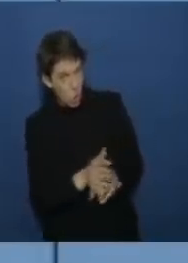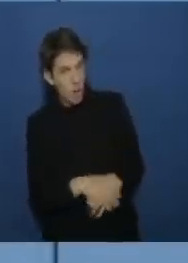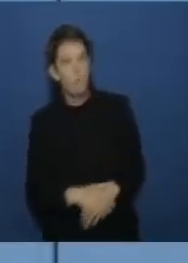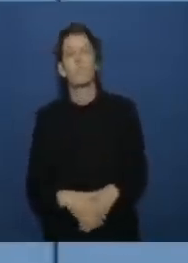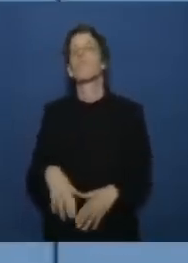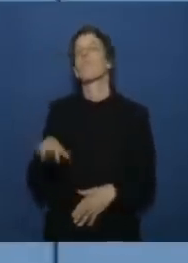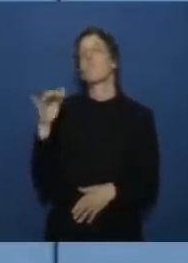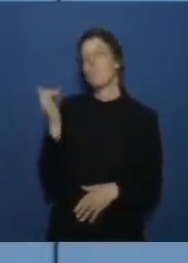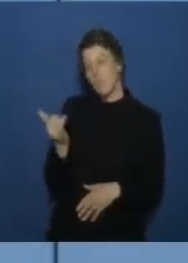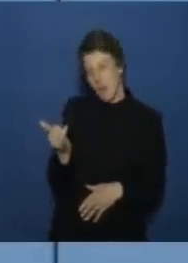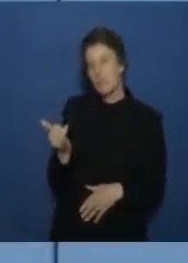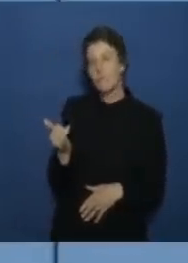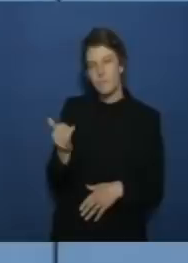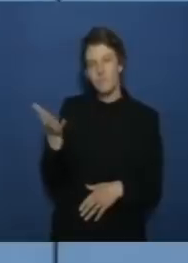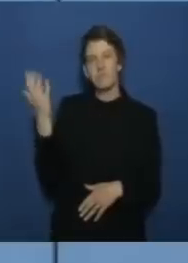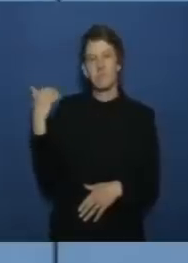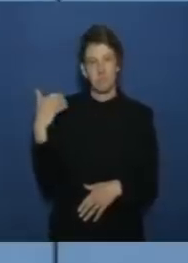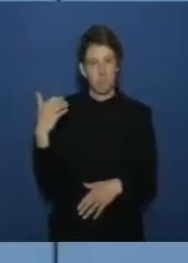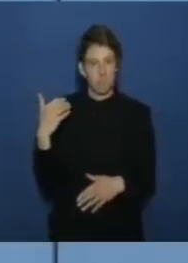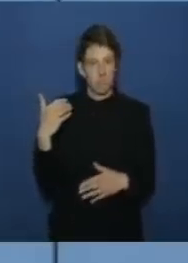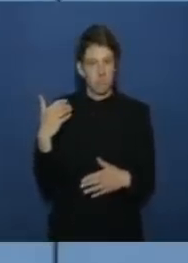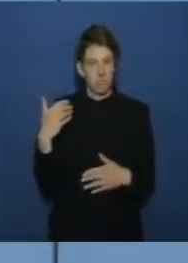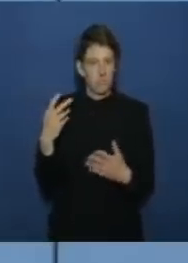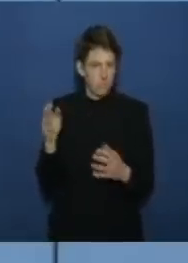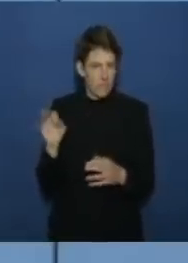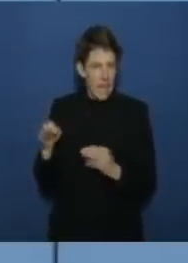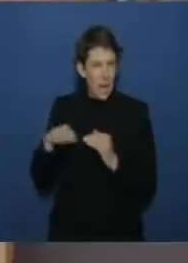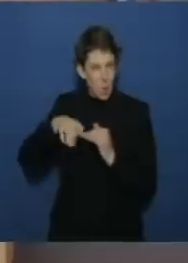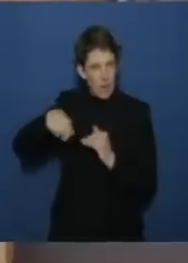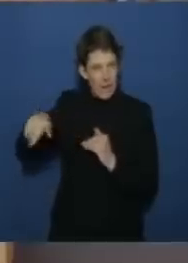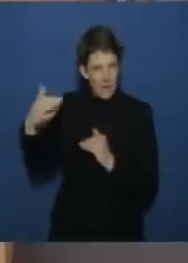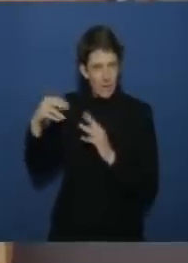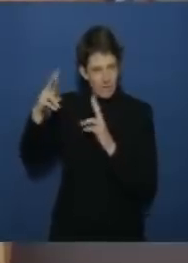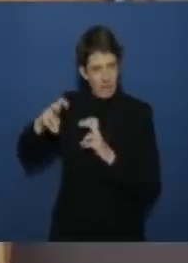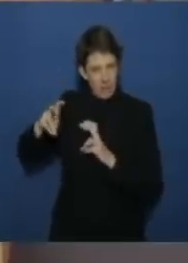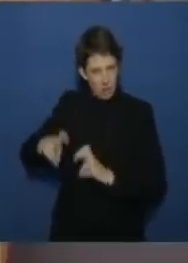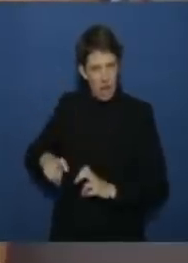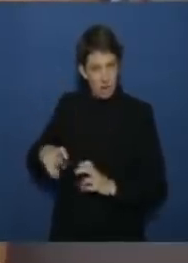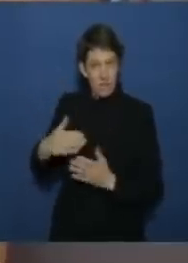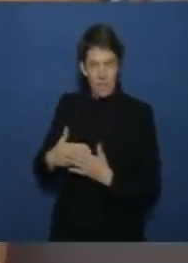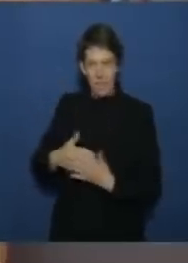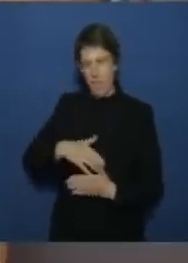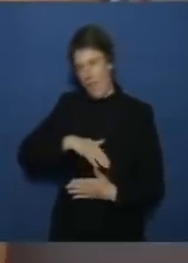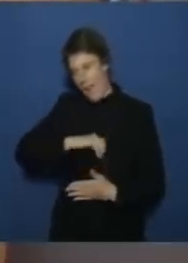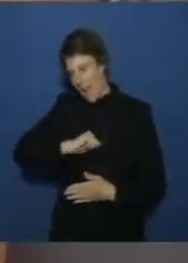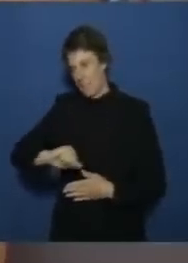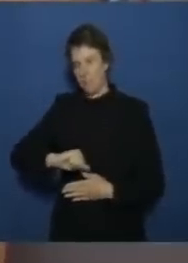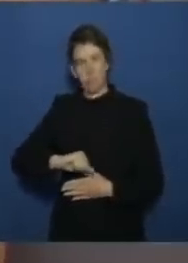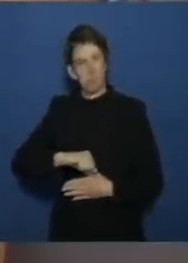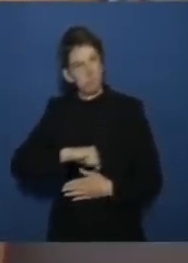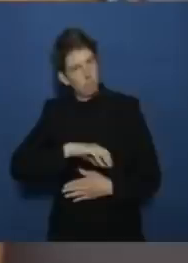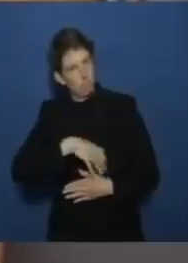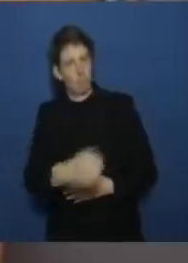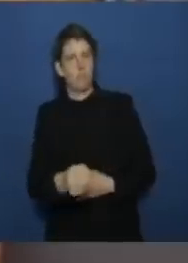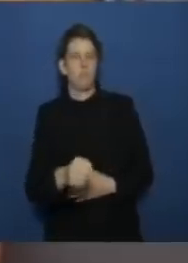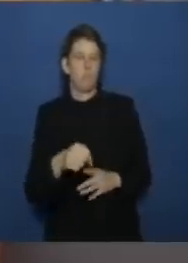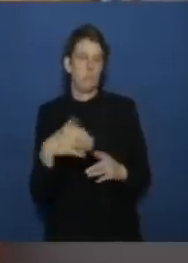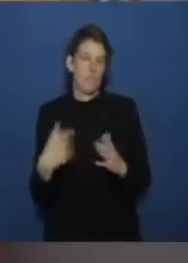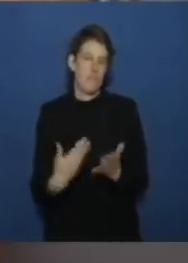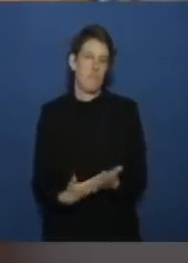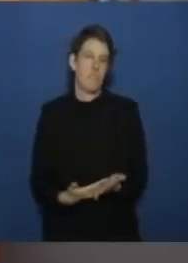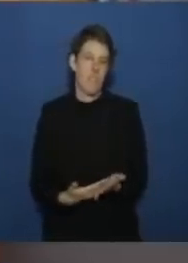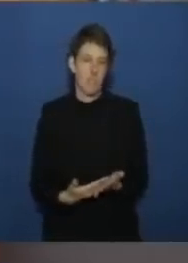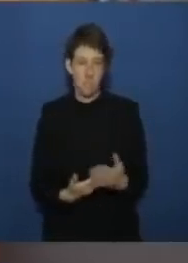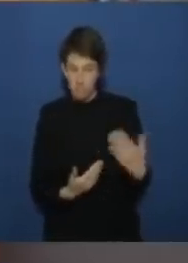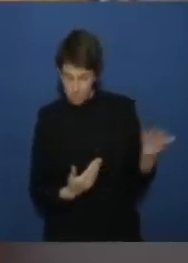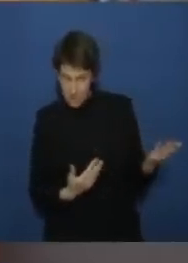es war ja offenbar ziemlich einfach für die recherchierenden kollegen da entsprechende belege zu finden liegen denn ihnen bereits erkenntnisse